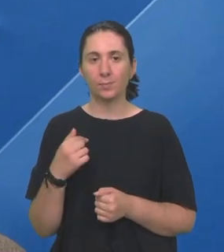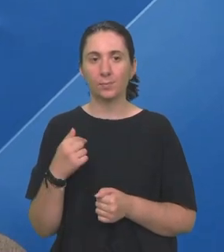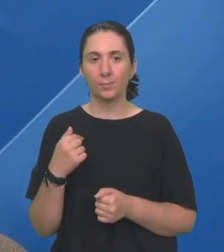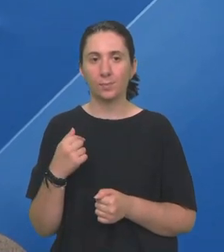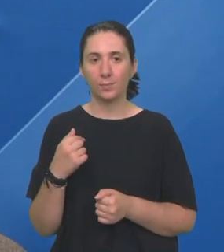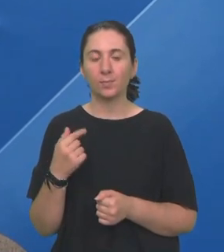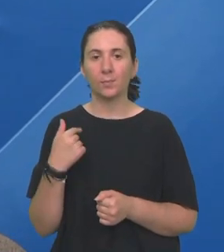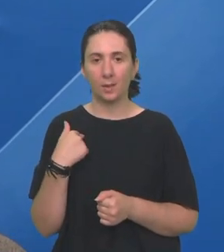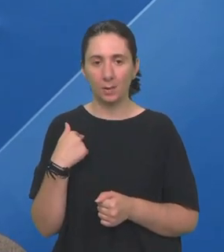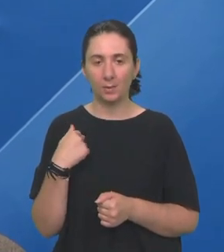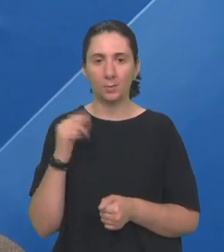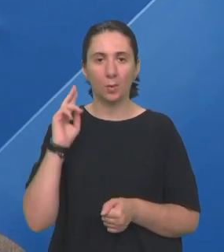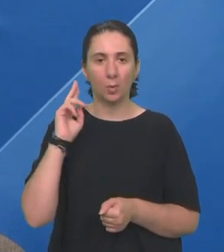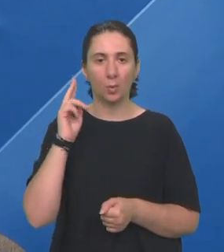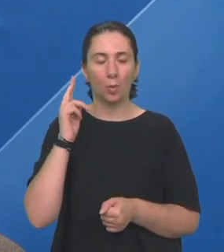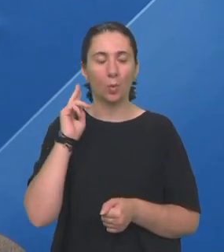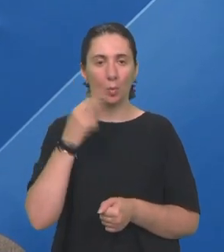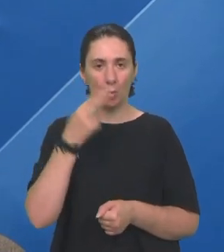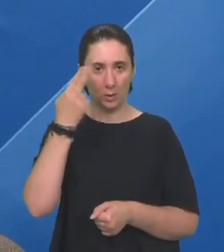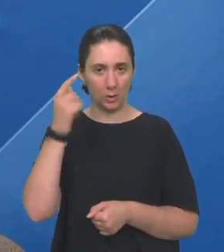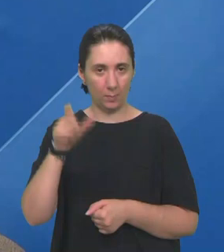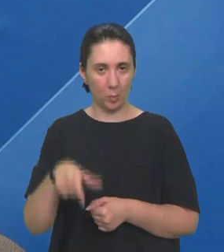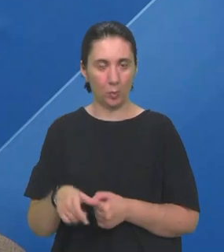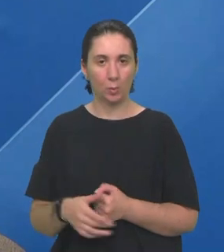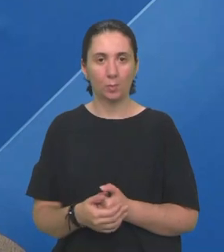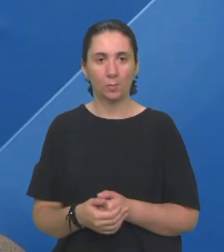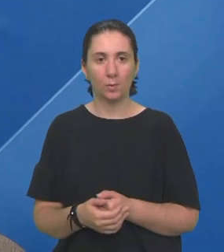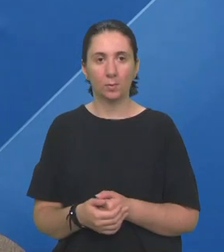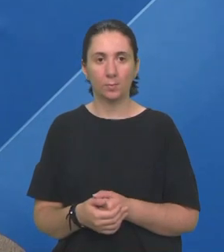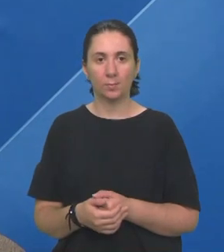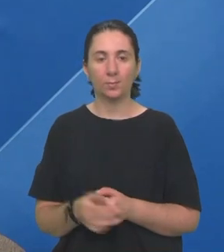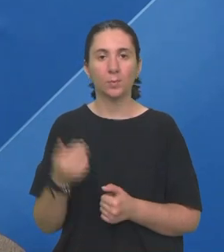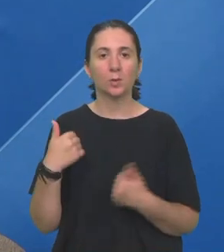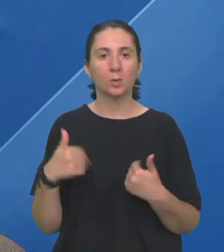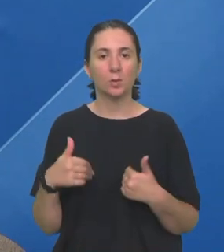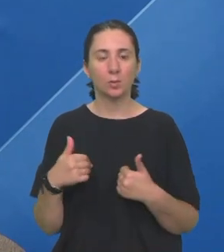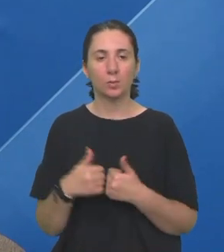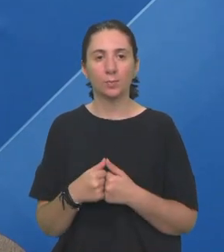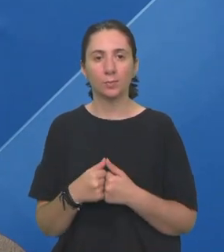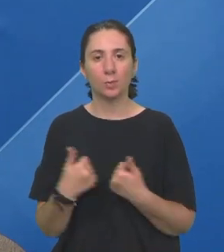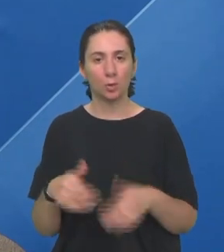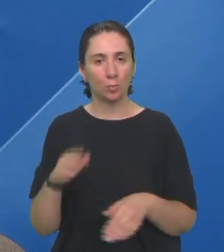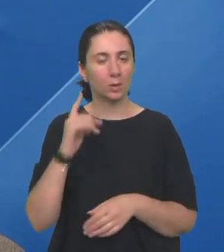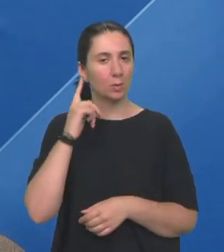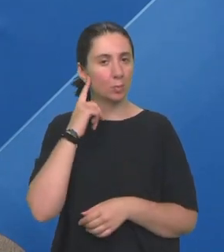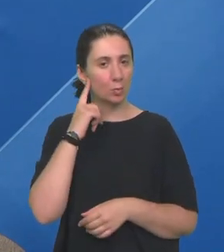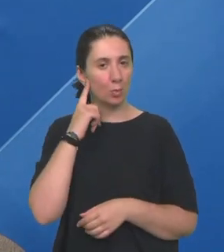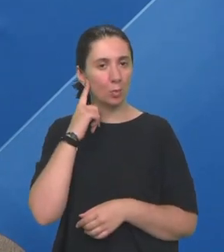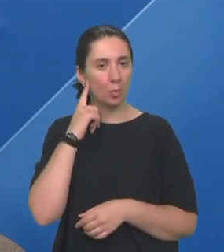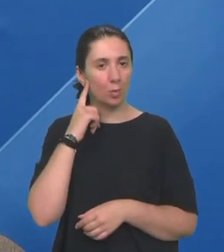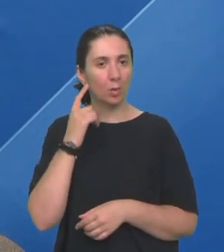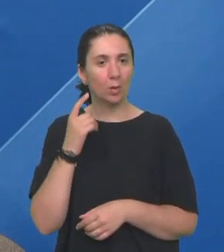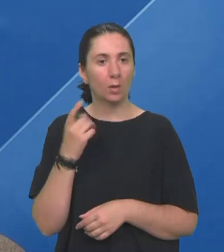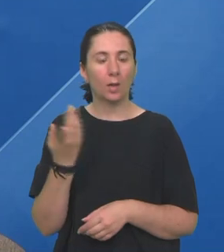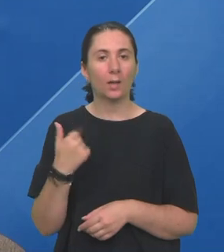luka je sljepa Ja sam gluho sljepa osoba, izgubila sam sluh